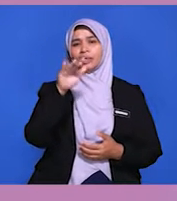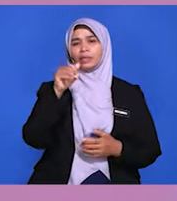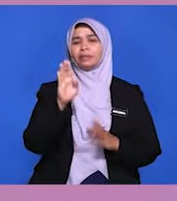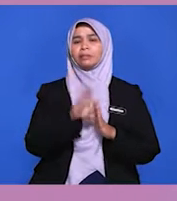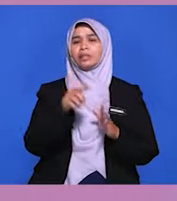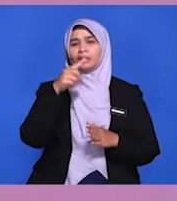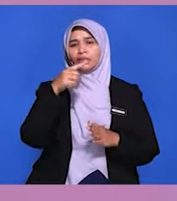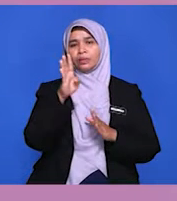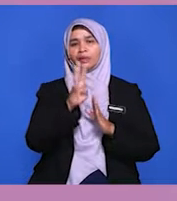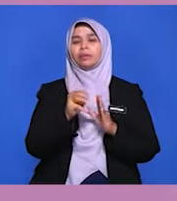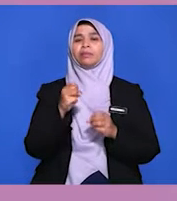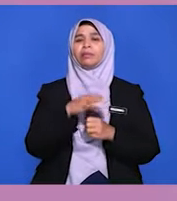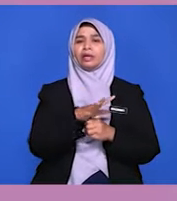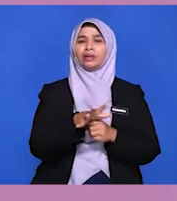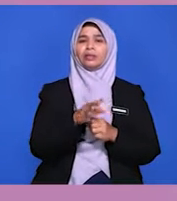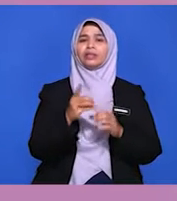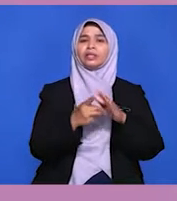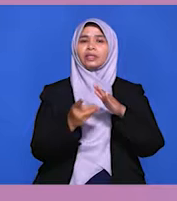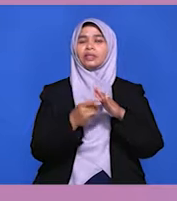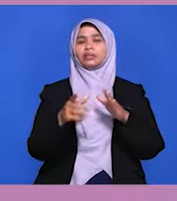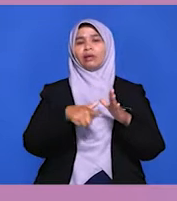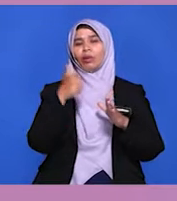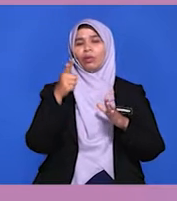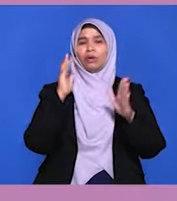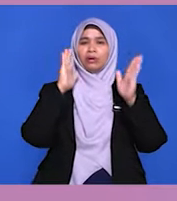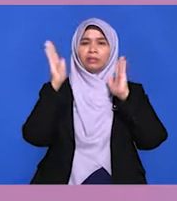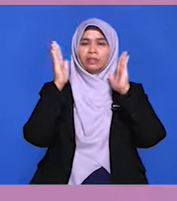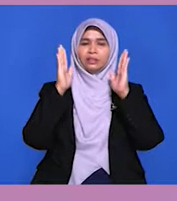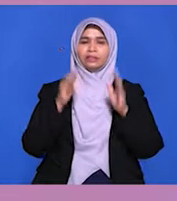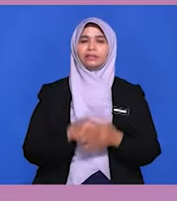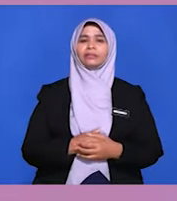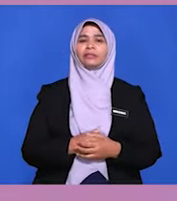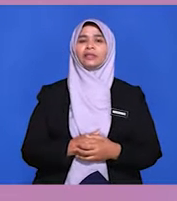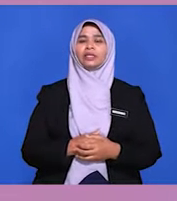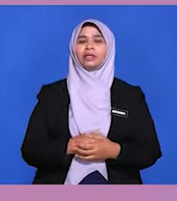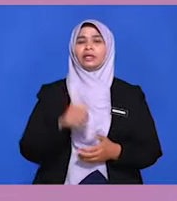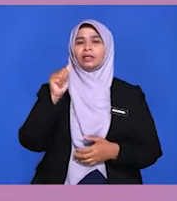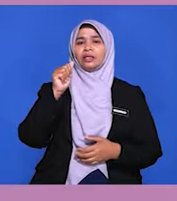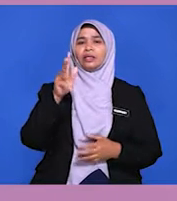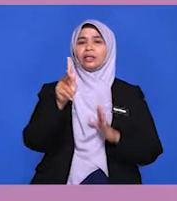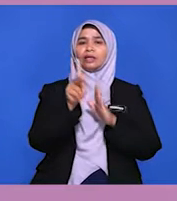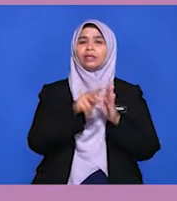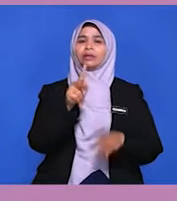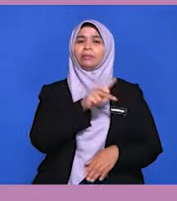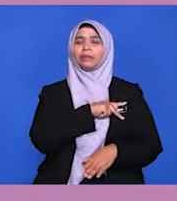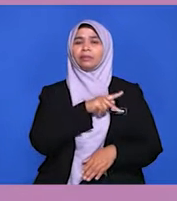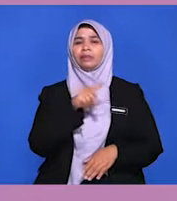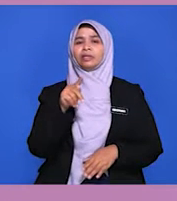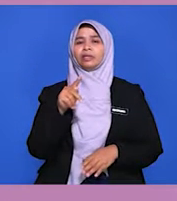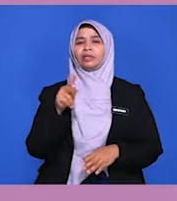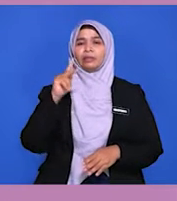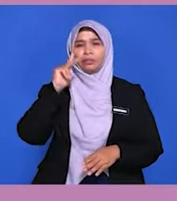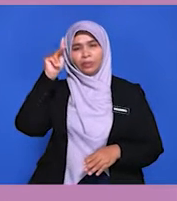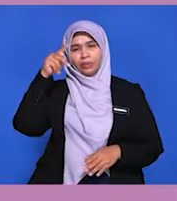yang berikut mempengaruhi dasar luar Malaysia? A. Kepimpinan politik